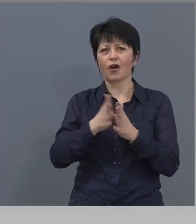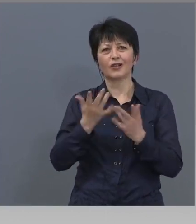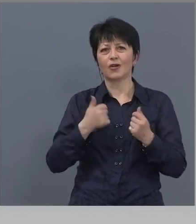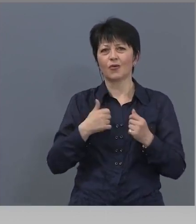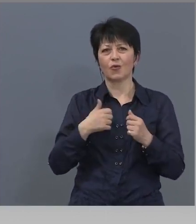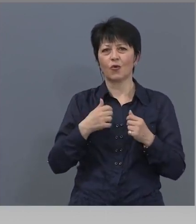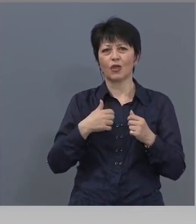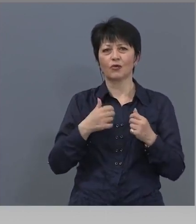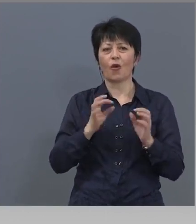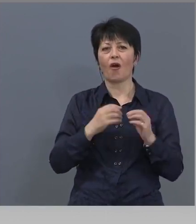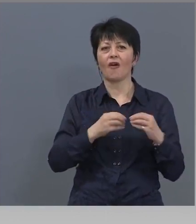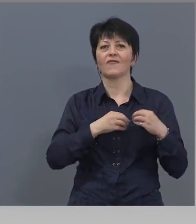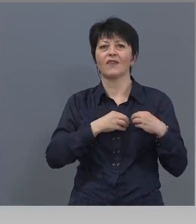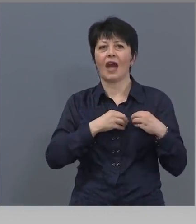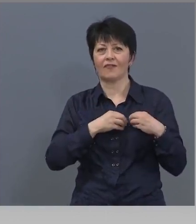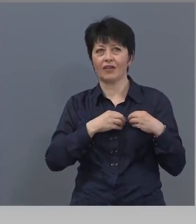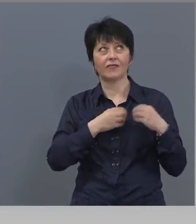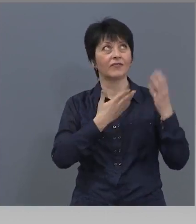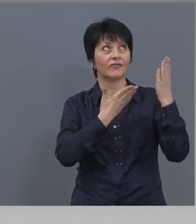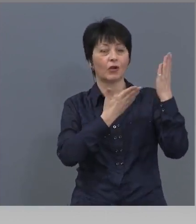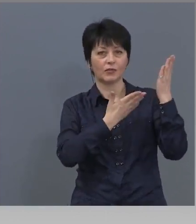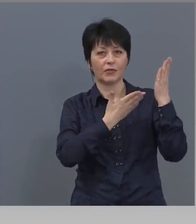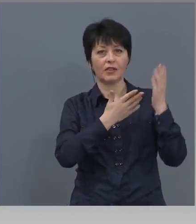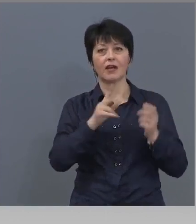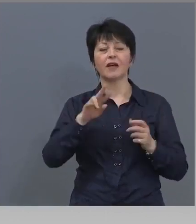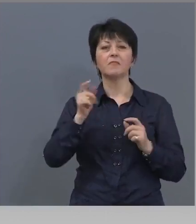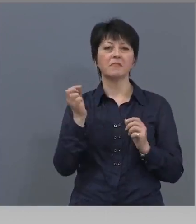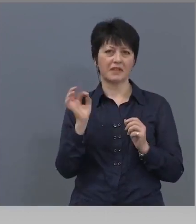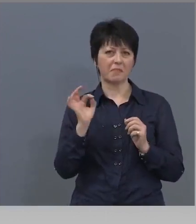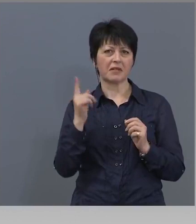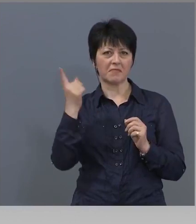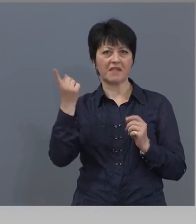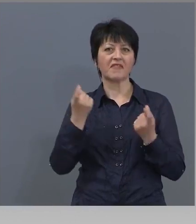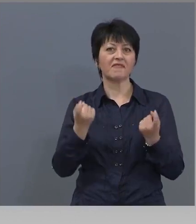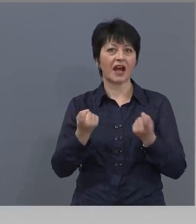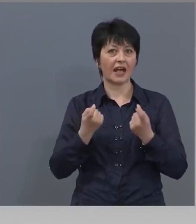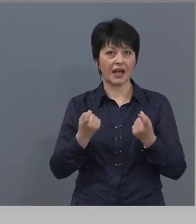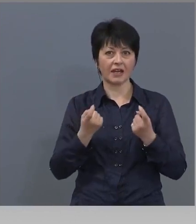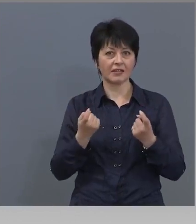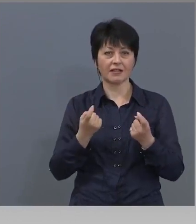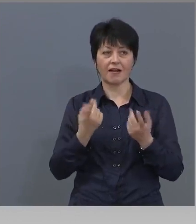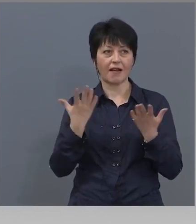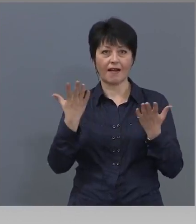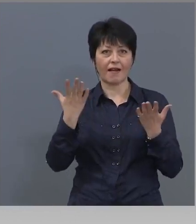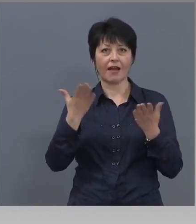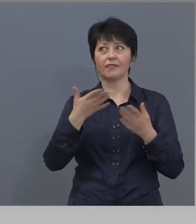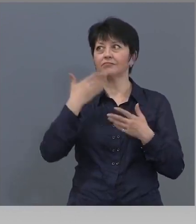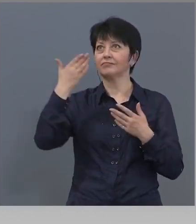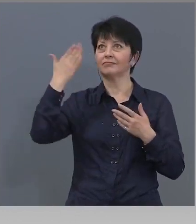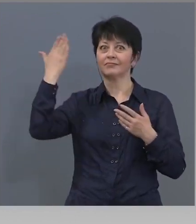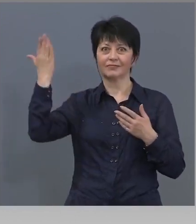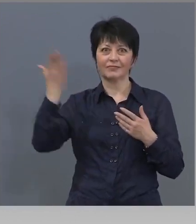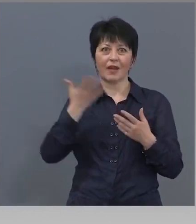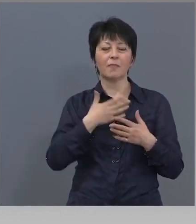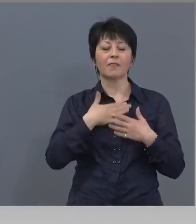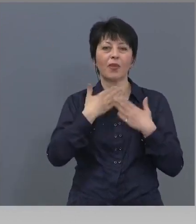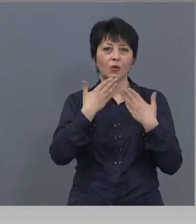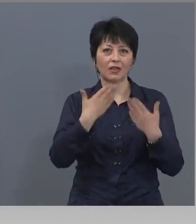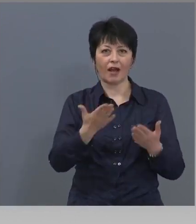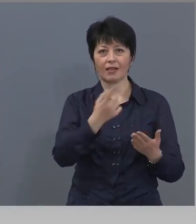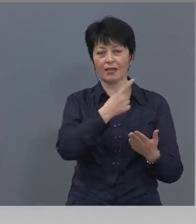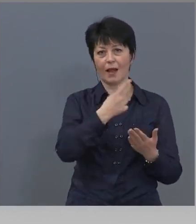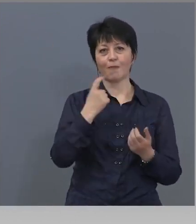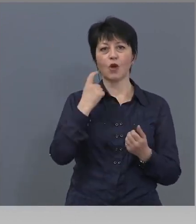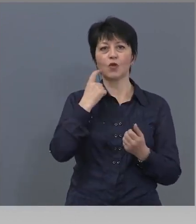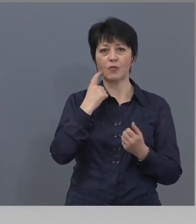там решение. Знаете ли вярващите в другите страни, в Гърция, например, как величаят господин Борисови, ни казат, благодарете на Бога и се